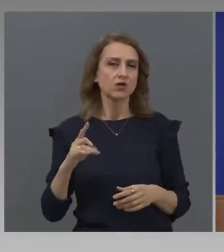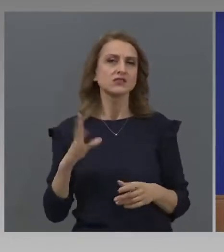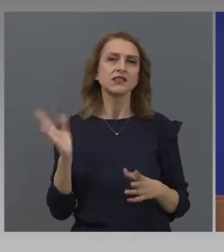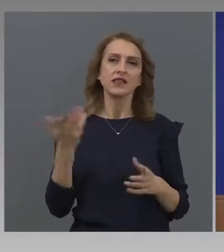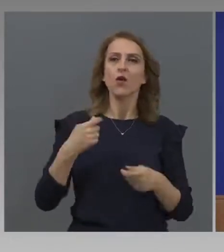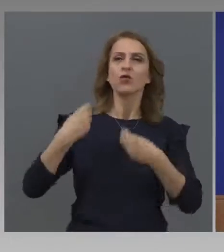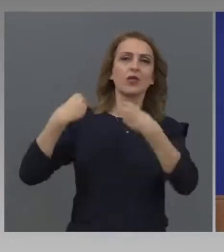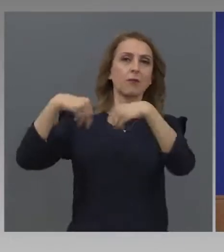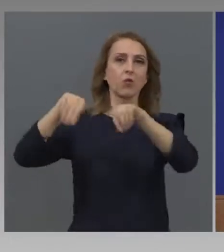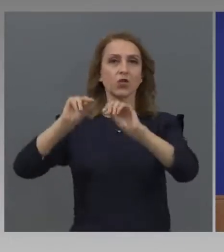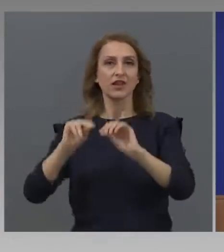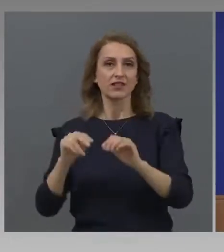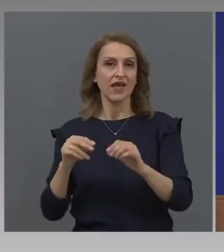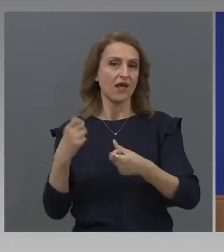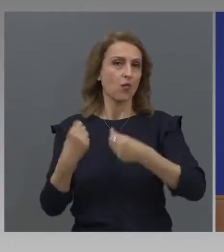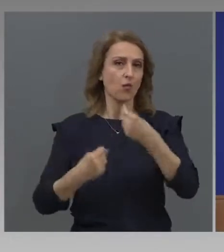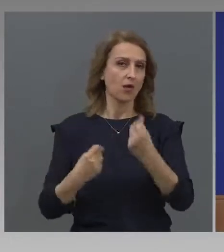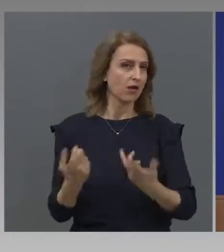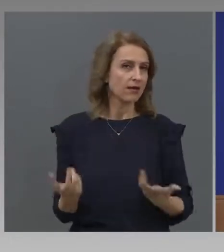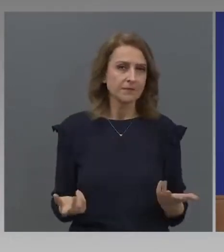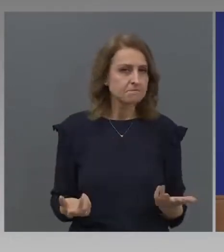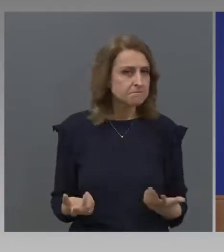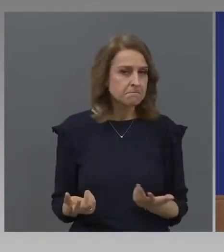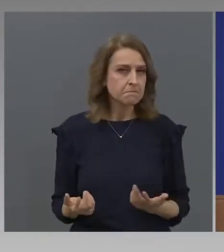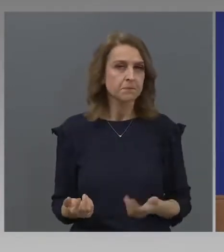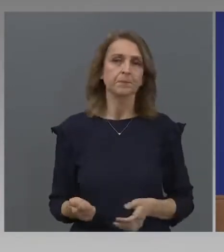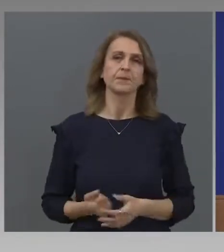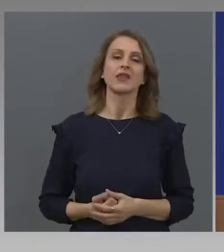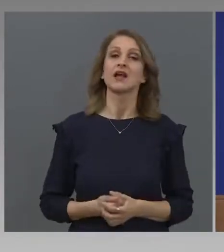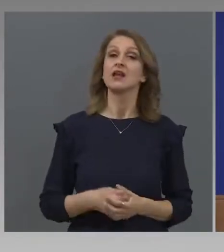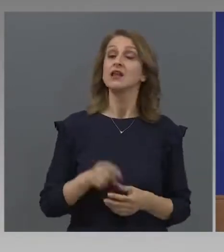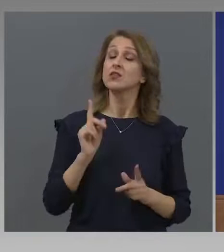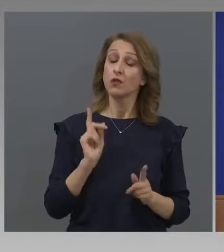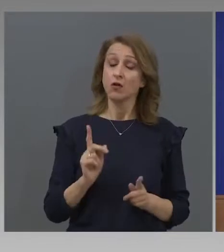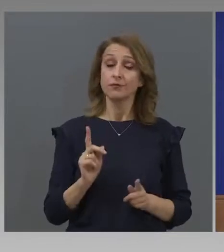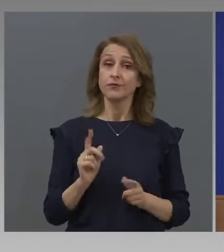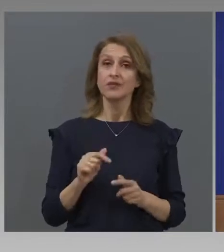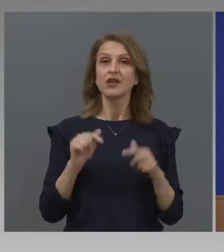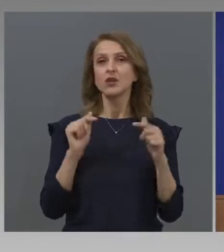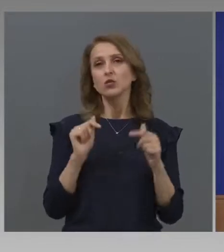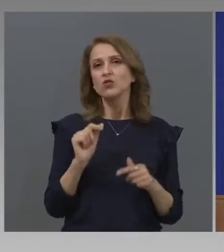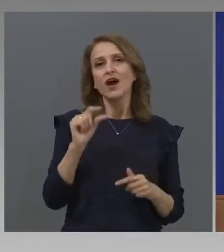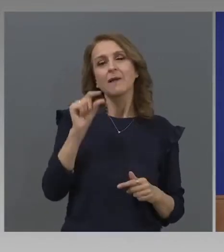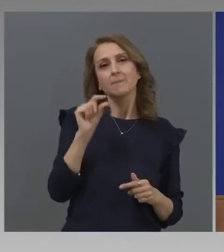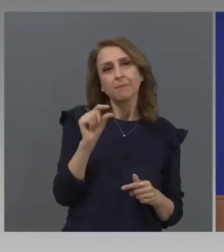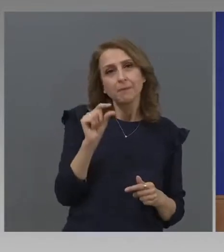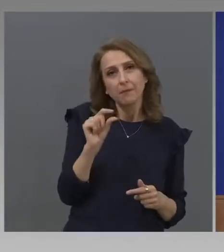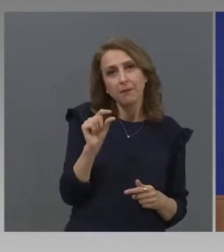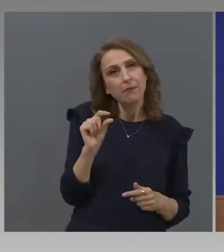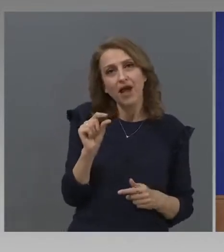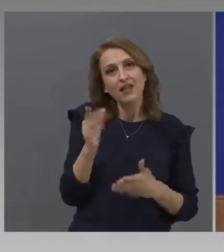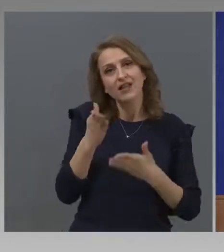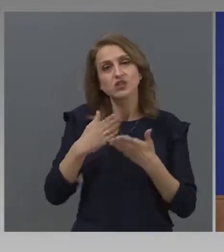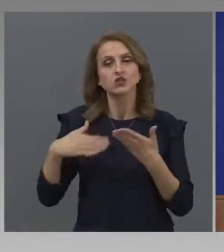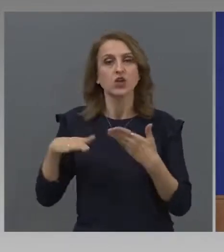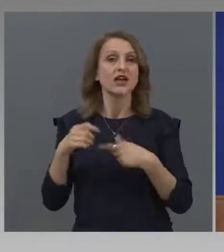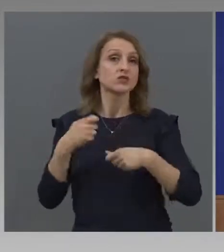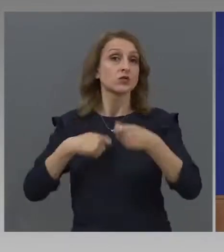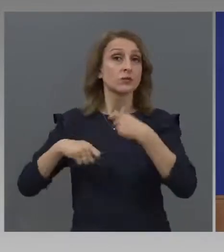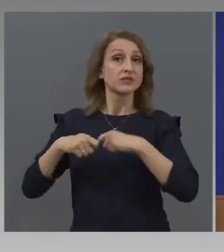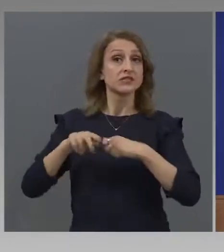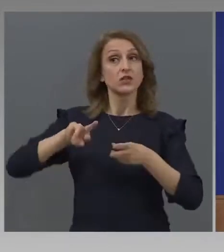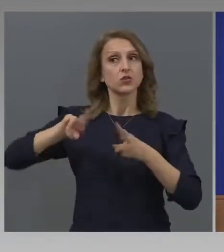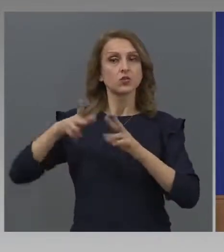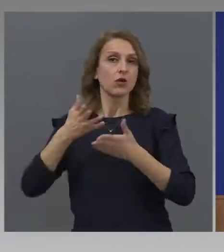Или от тези коли, които ви ги изчетах. но това е сигурно много мъничка и за радост много мъничка част от бизнеса. Другата,